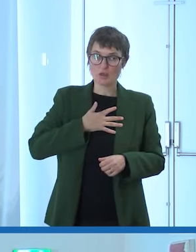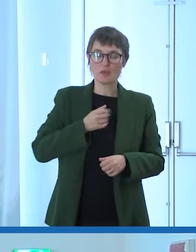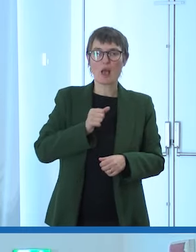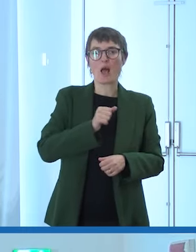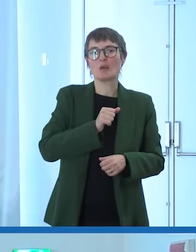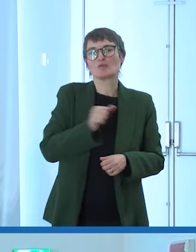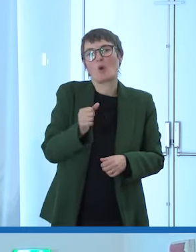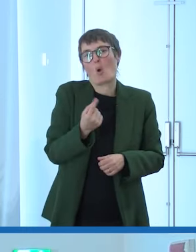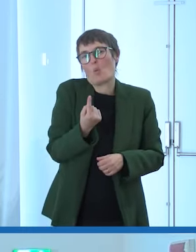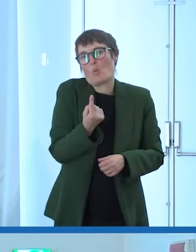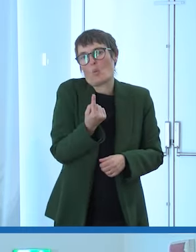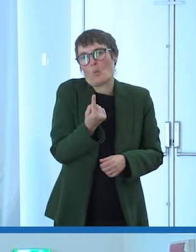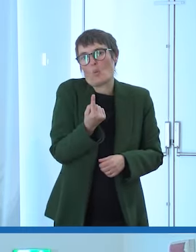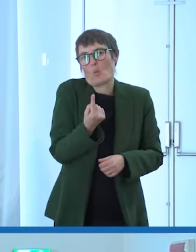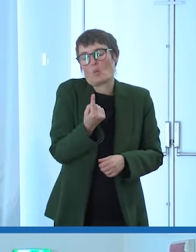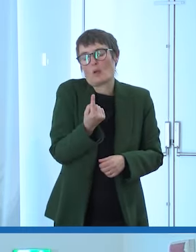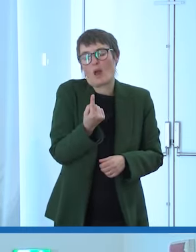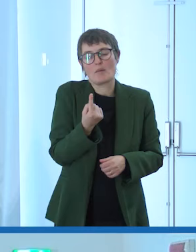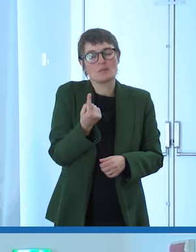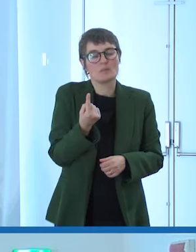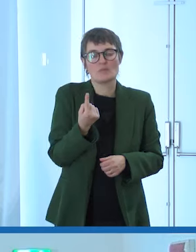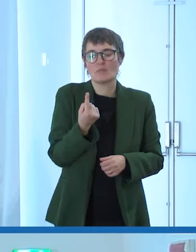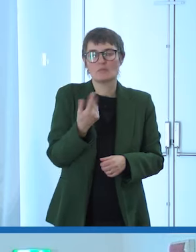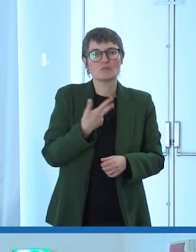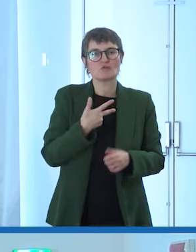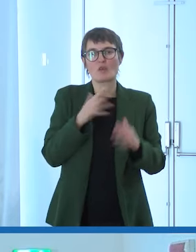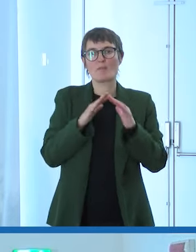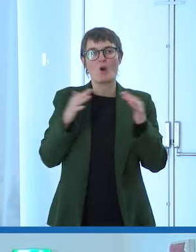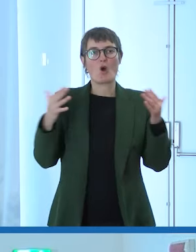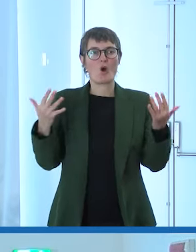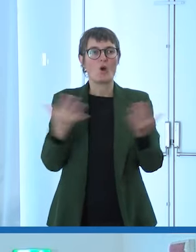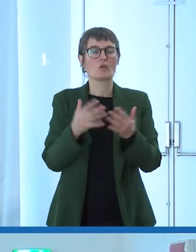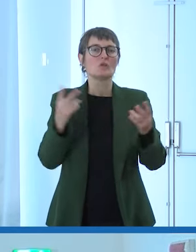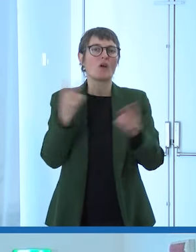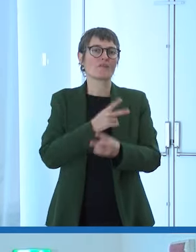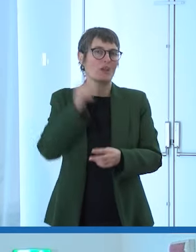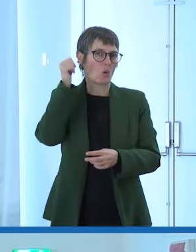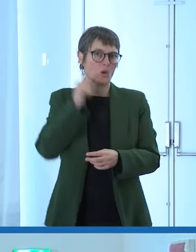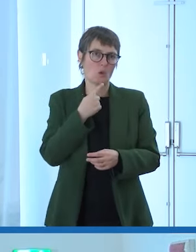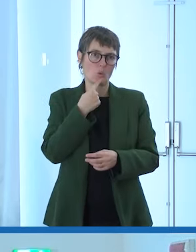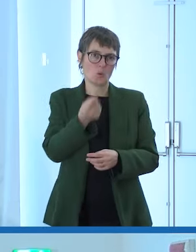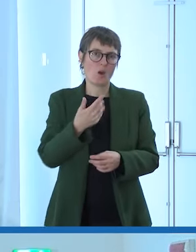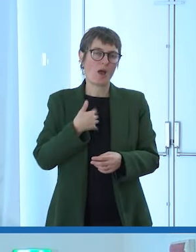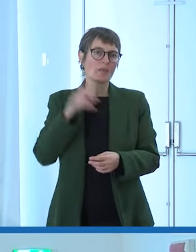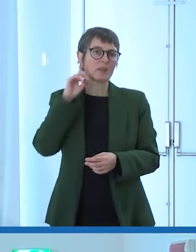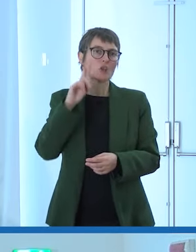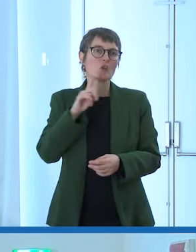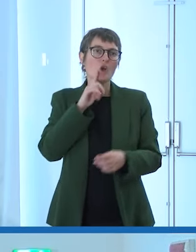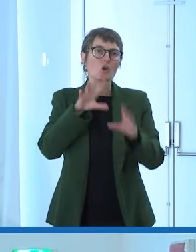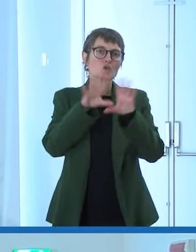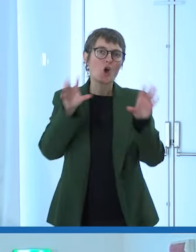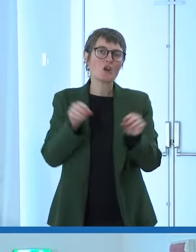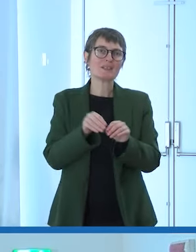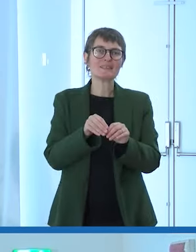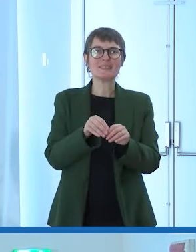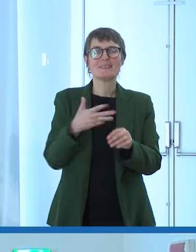per cui veramente sulla sordità possiamo dire come ha detto il mio chirurgo che non esiste esistono problemi uditivi a cui si può dare una risposta